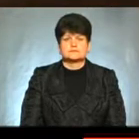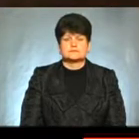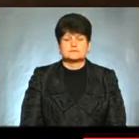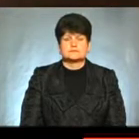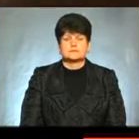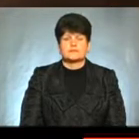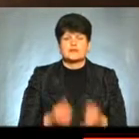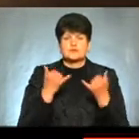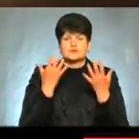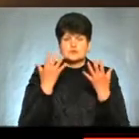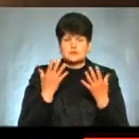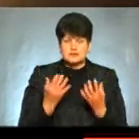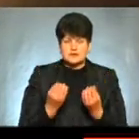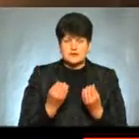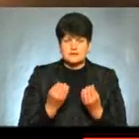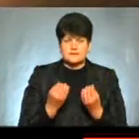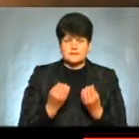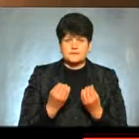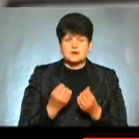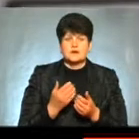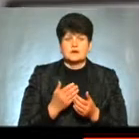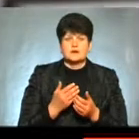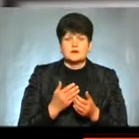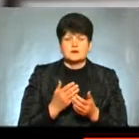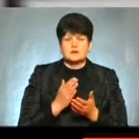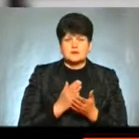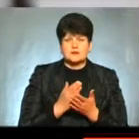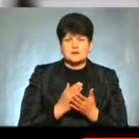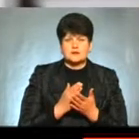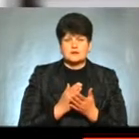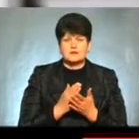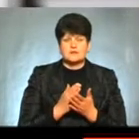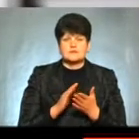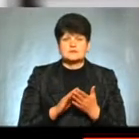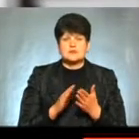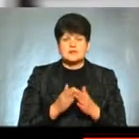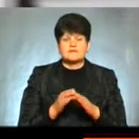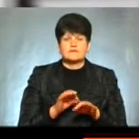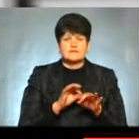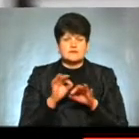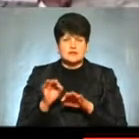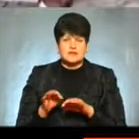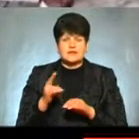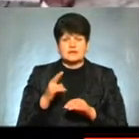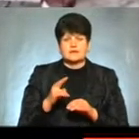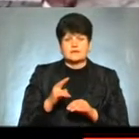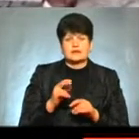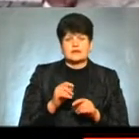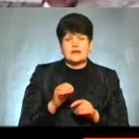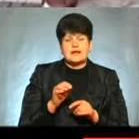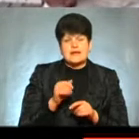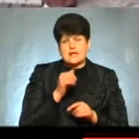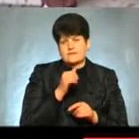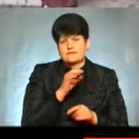На сьогоднішній день Чорнобольська атомна електростанція в нас знаходиться в стадії виведення з експлуатації У нас є загальна державна програма виведення з